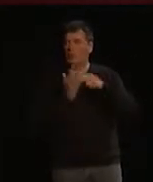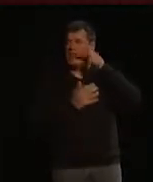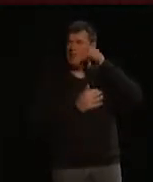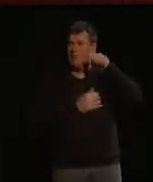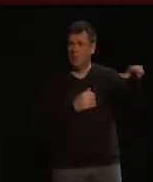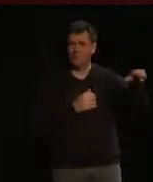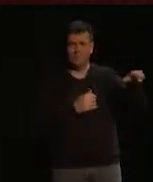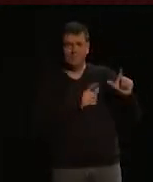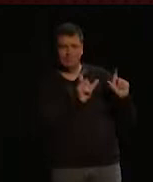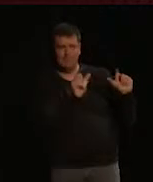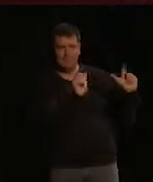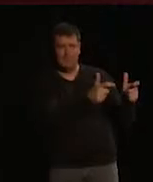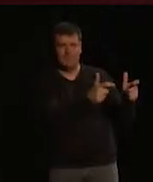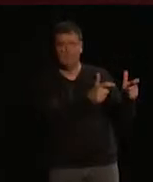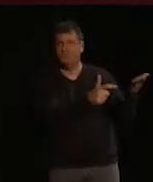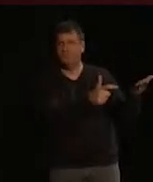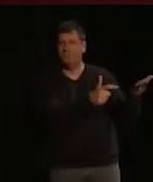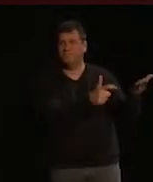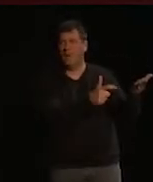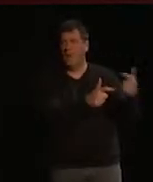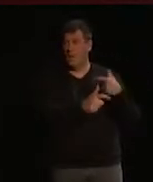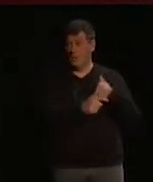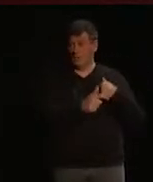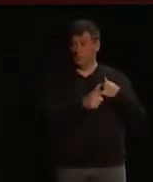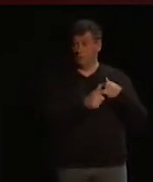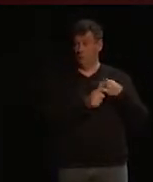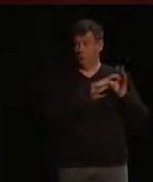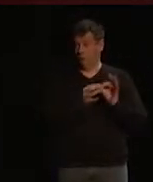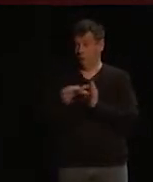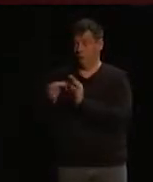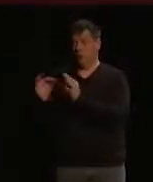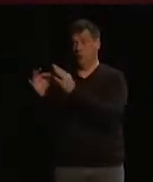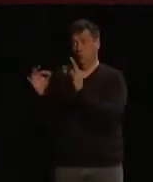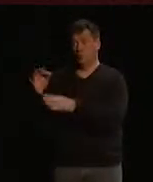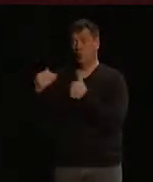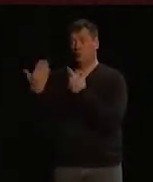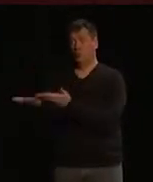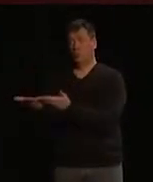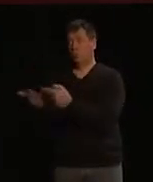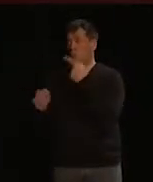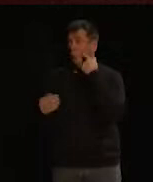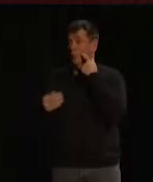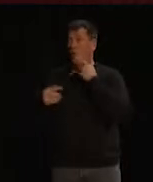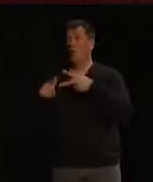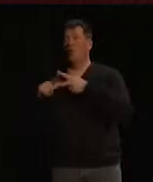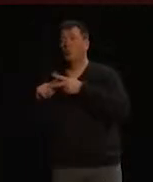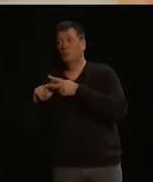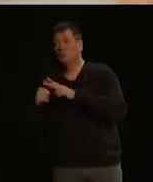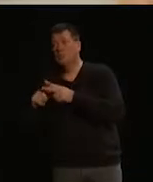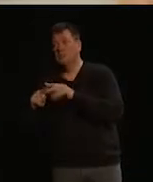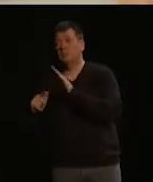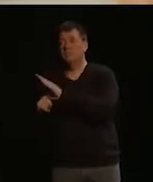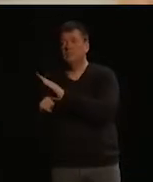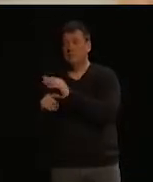'adapter à leur outil. Enfin, je propose des solutions pour que les visseuses robotisées et autres outils complexes